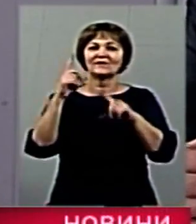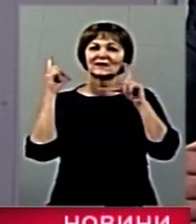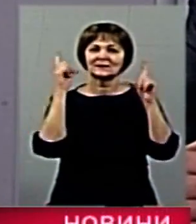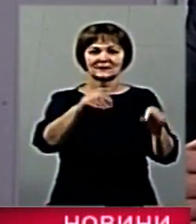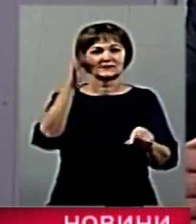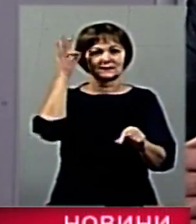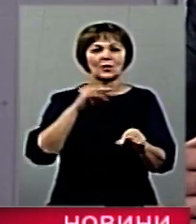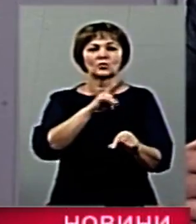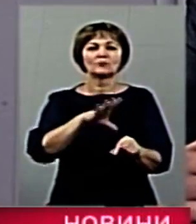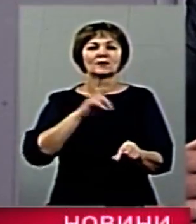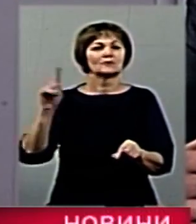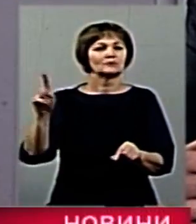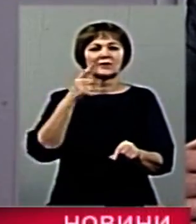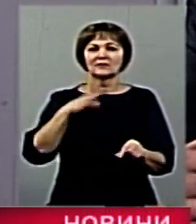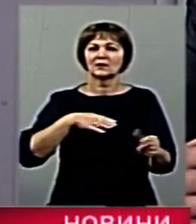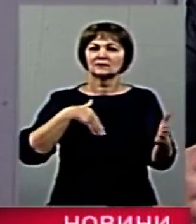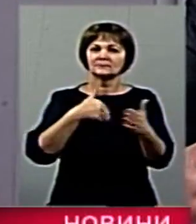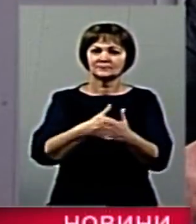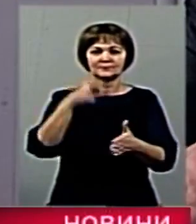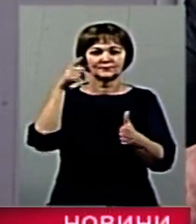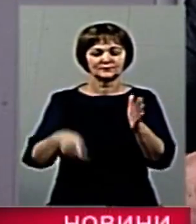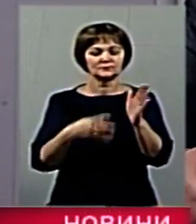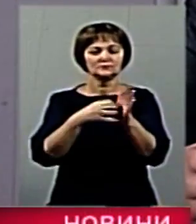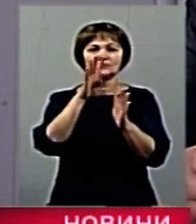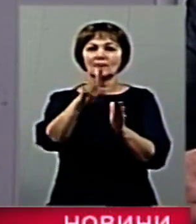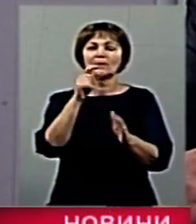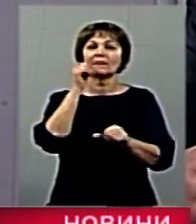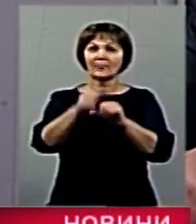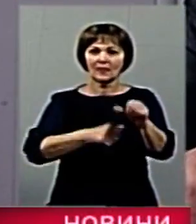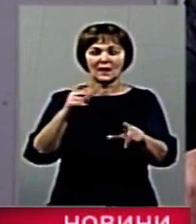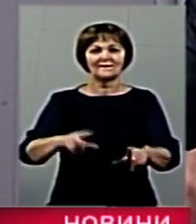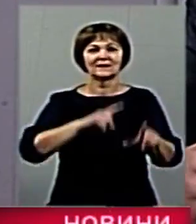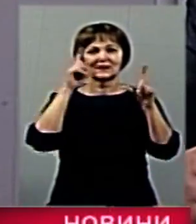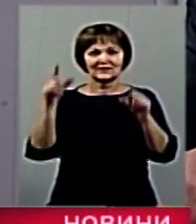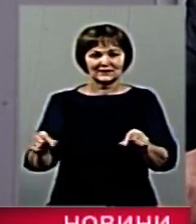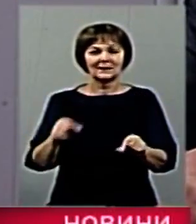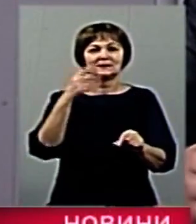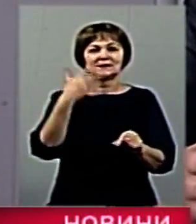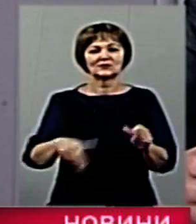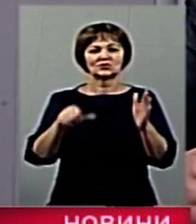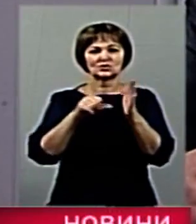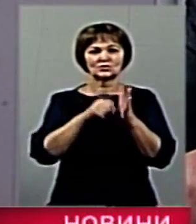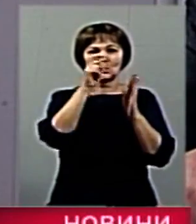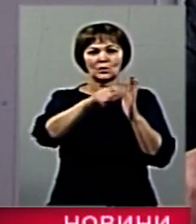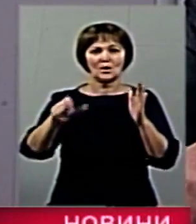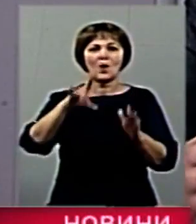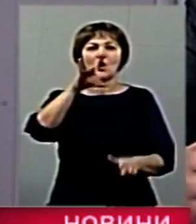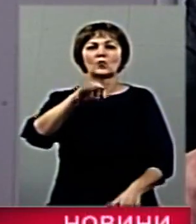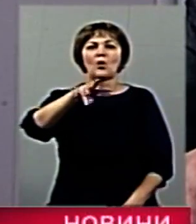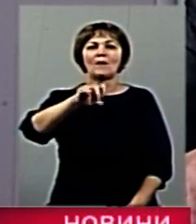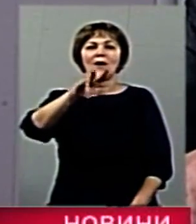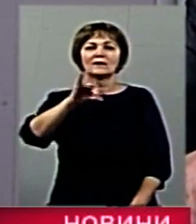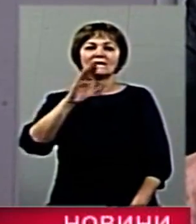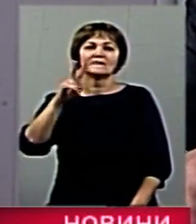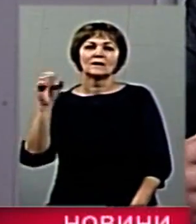Німеччини, це були добровольці. Вже в кінці 1941 року виїхали 36 людей з Романівки, Попілянського району,